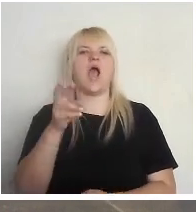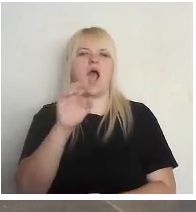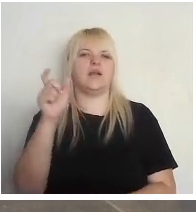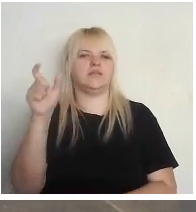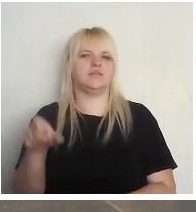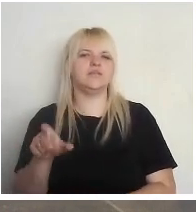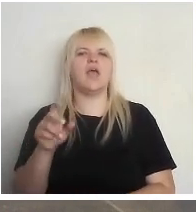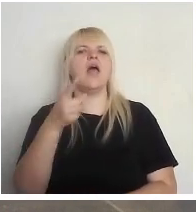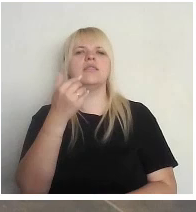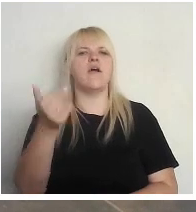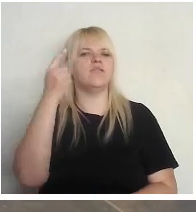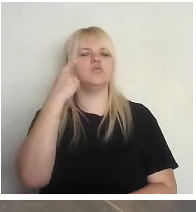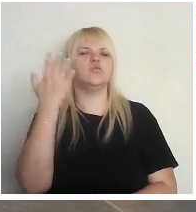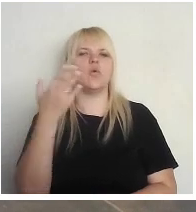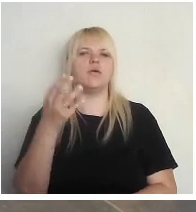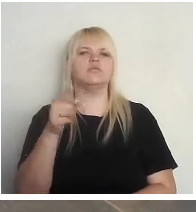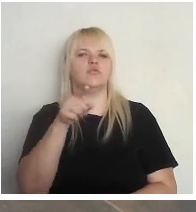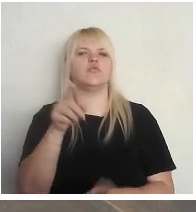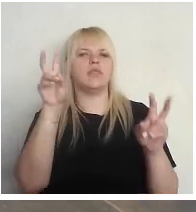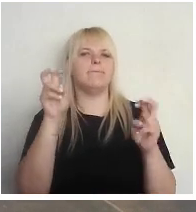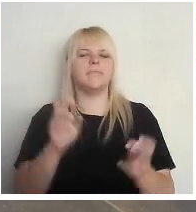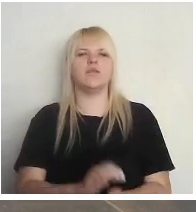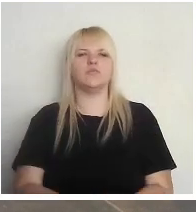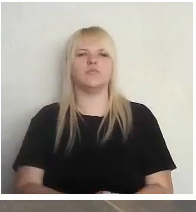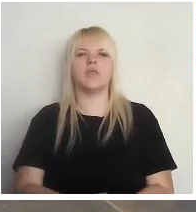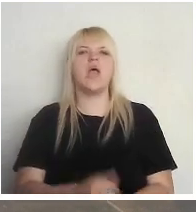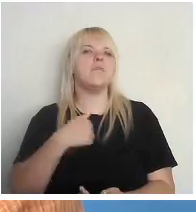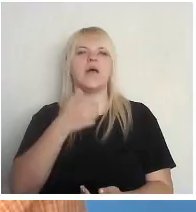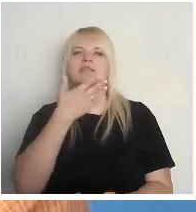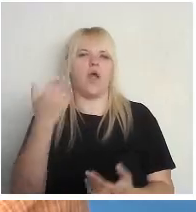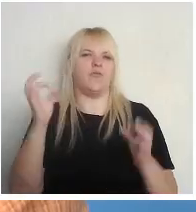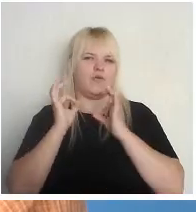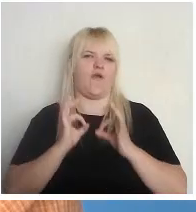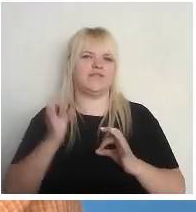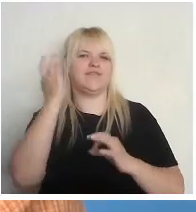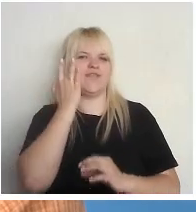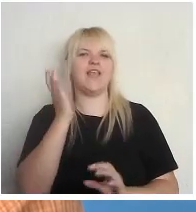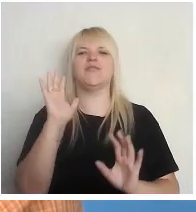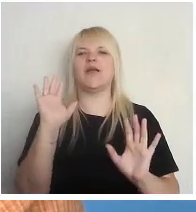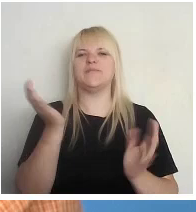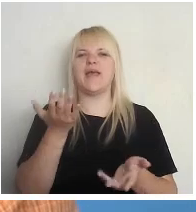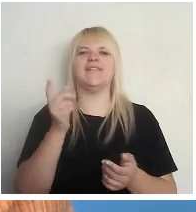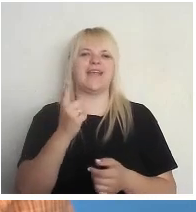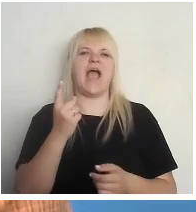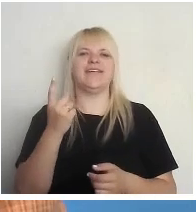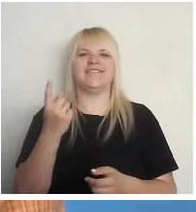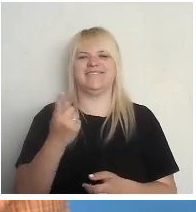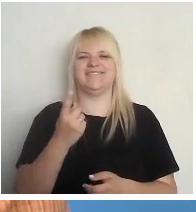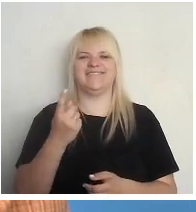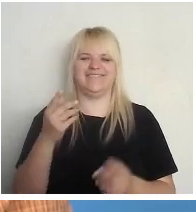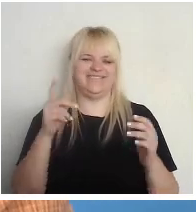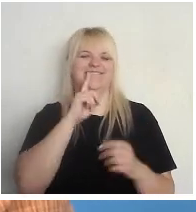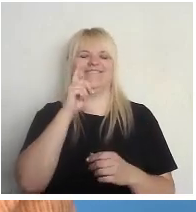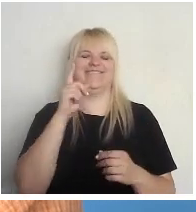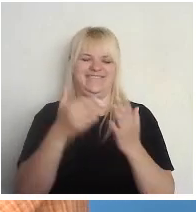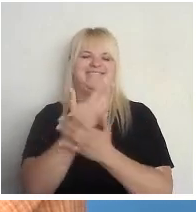ir tavs domas par šo teimtu? Man nav profesionāla viedokļa, tikai tāda amatieri. Man šķiet,